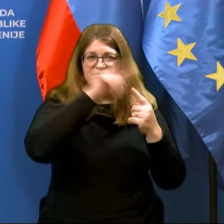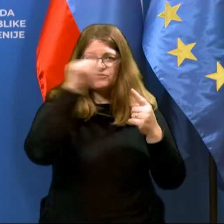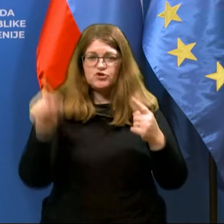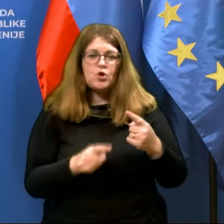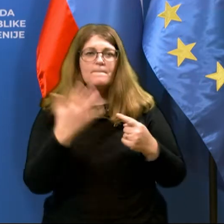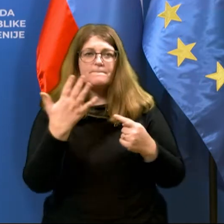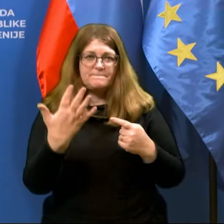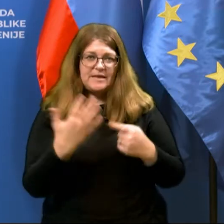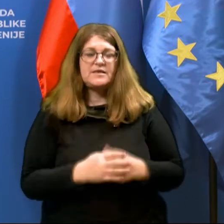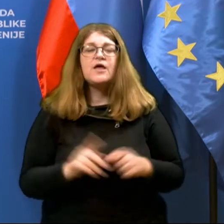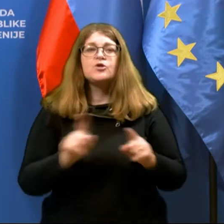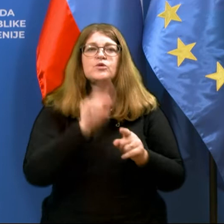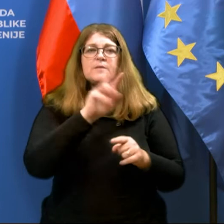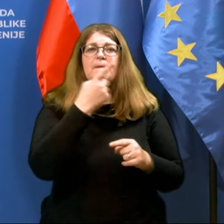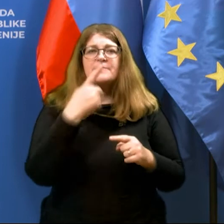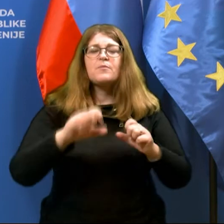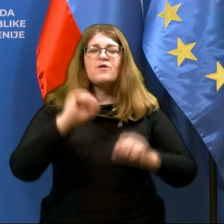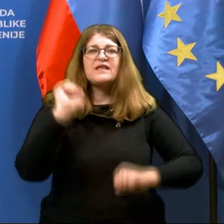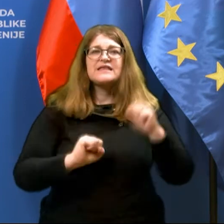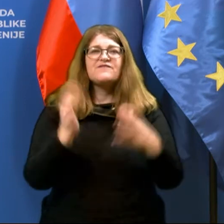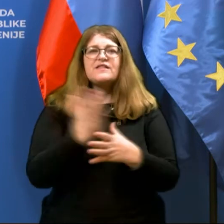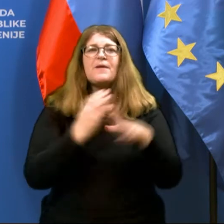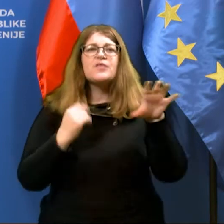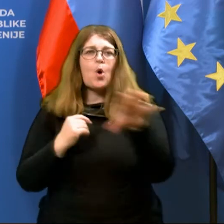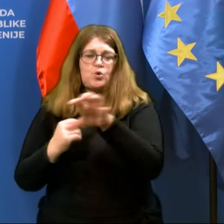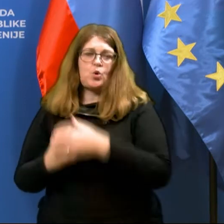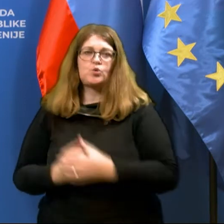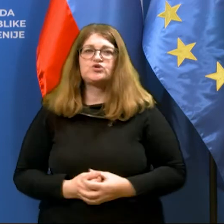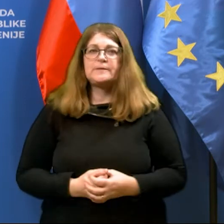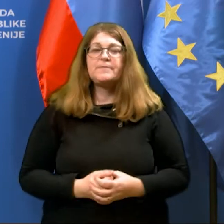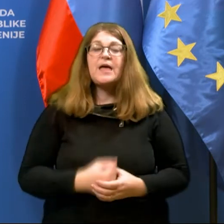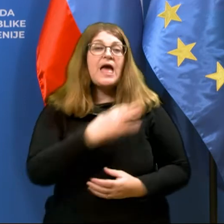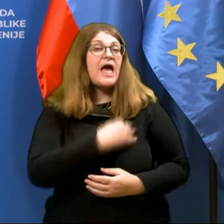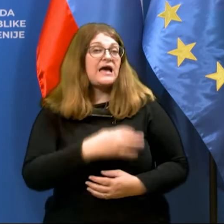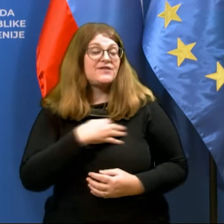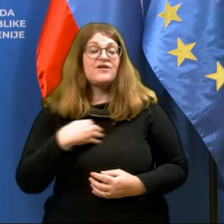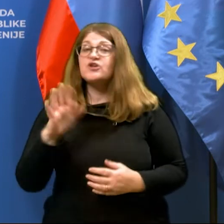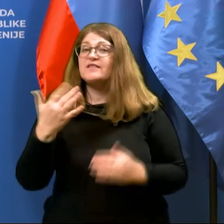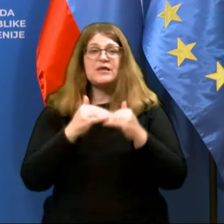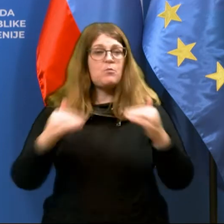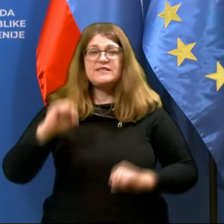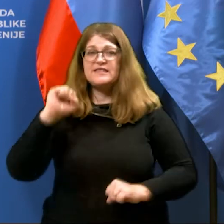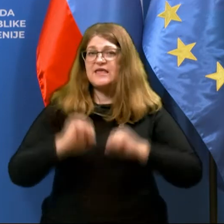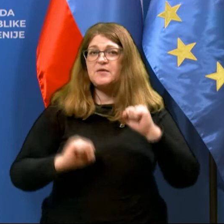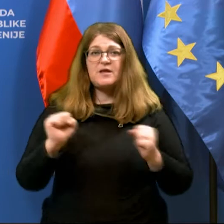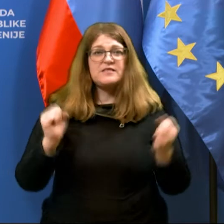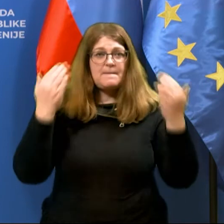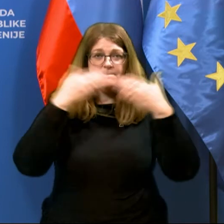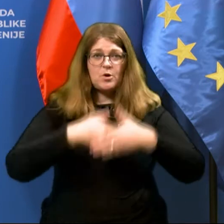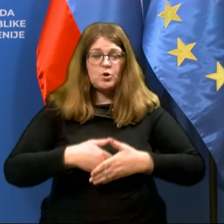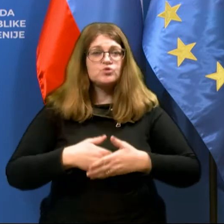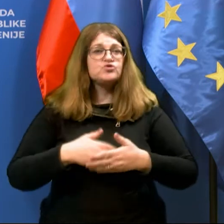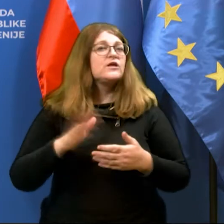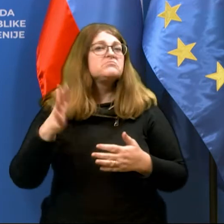ravno tako tam velja prepoved gibanja med okrožji. Na Hrvaškem ni omejitve gibanja v nočnem času, ravno tako